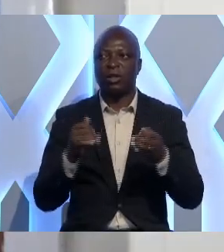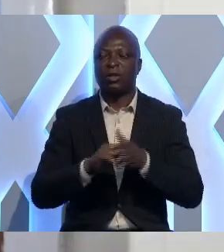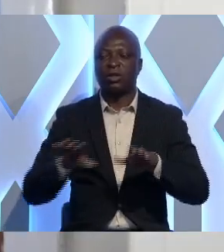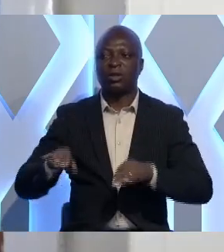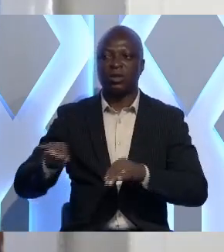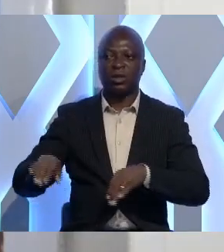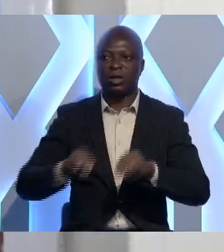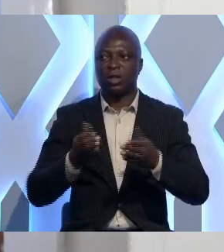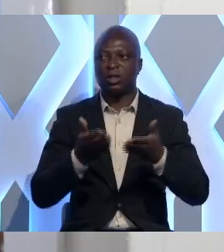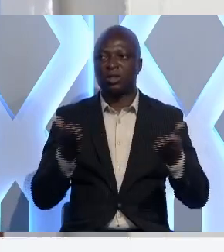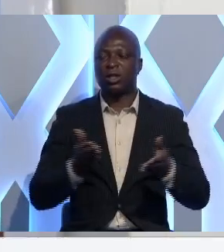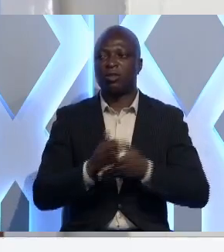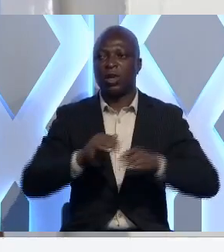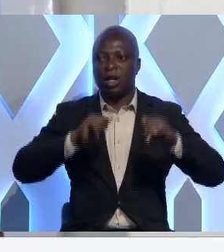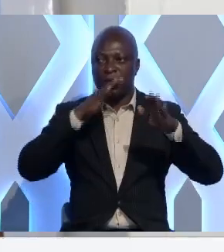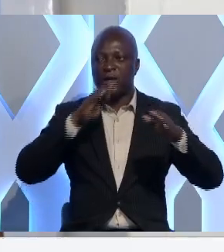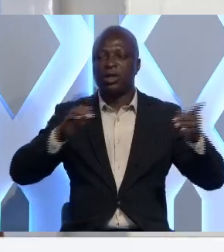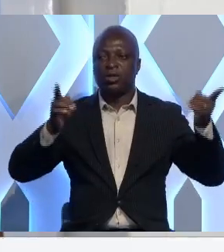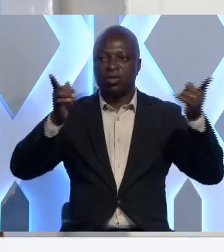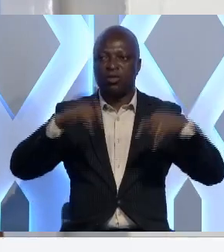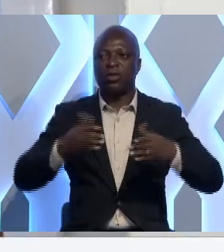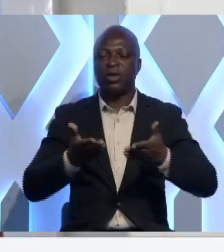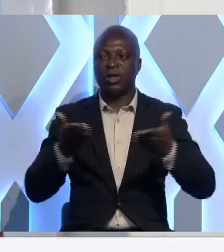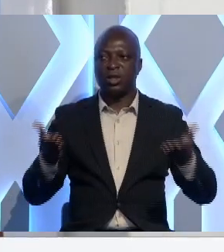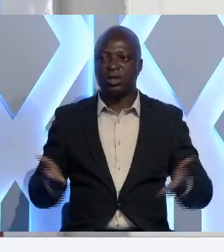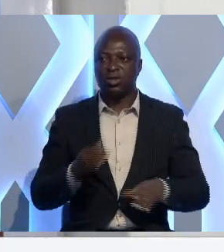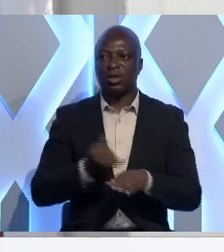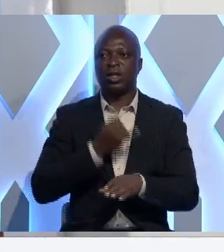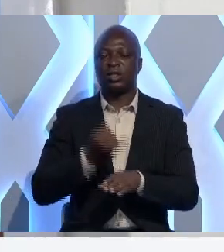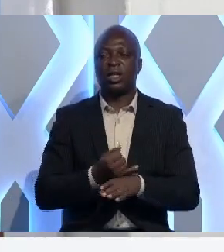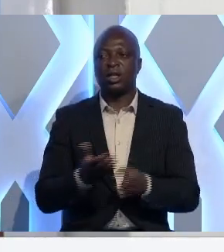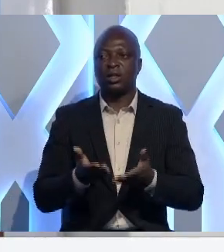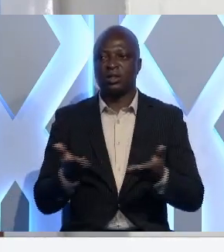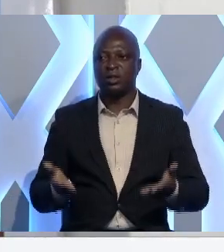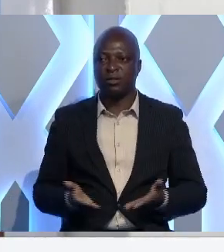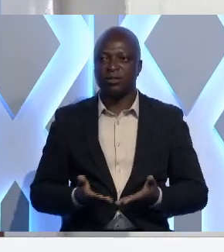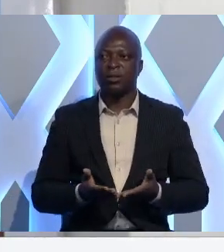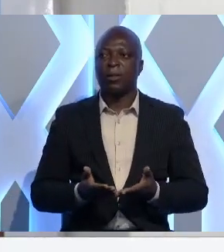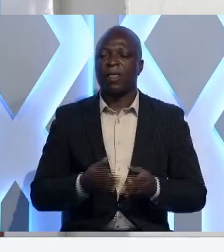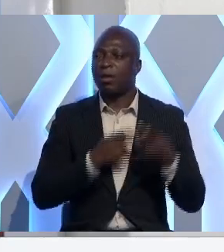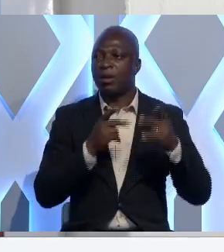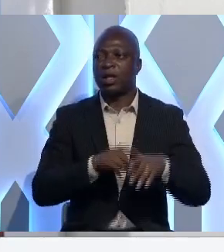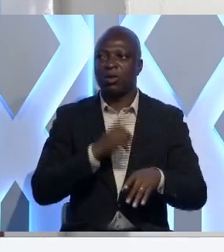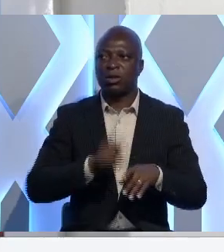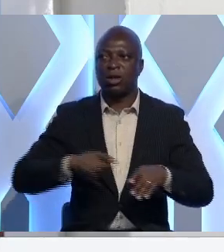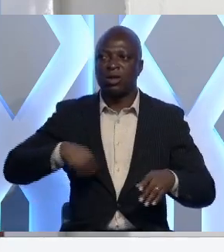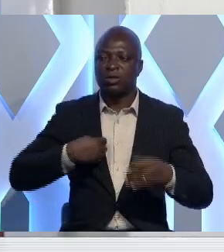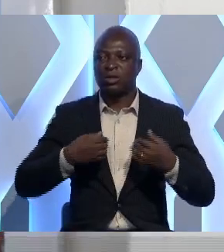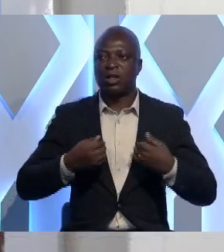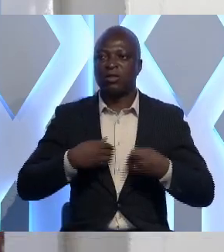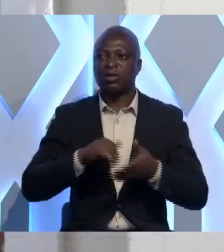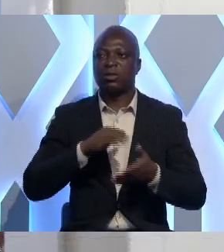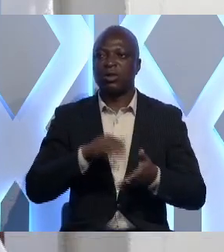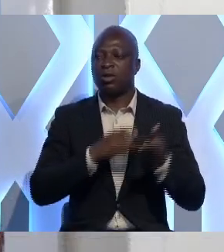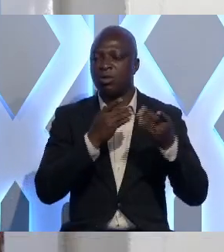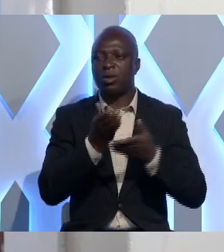Elmina et par la mer et sont venus accostés ici et sont installés ici. Donc pendant longtemps nous avons dans le milieu vécu